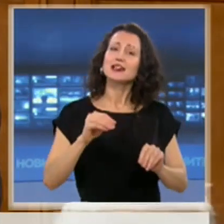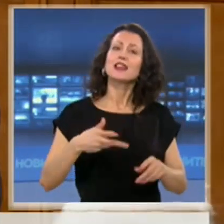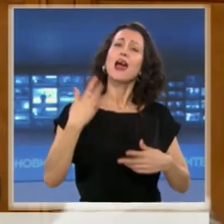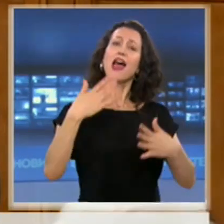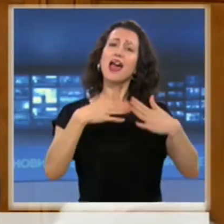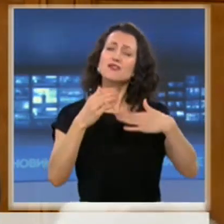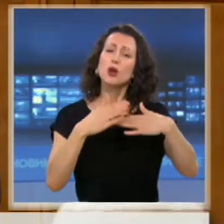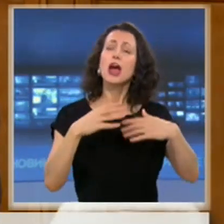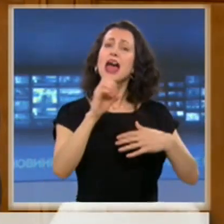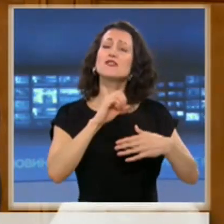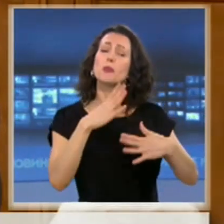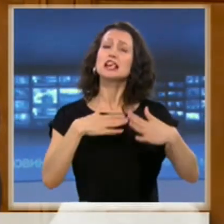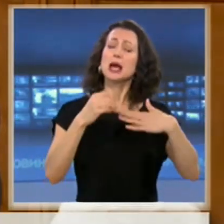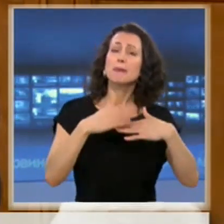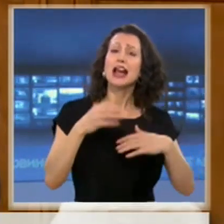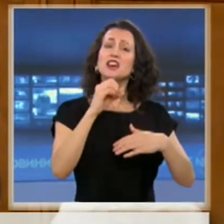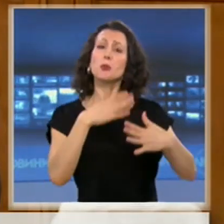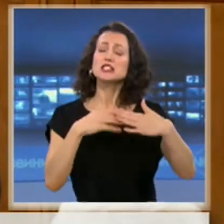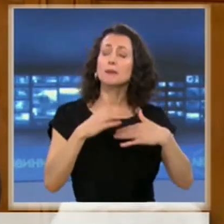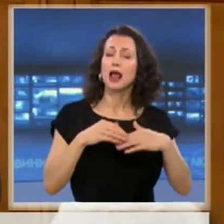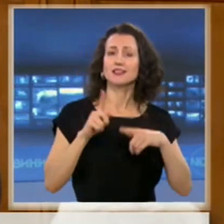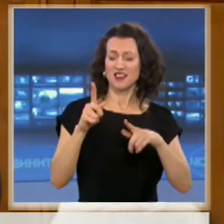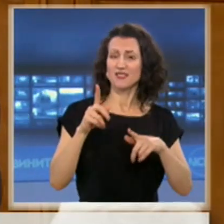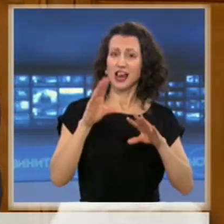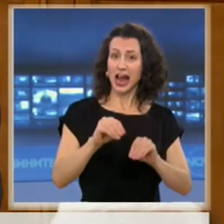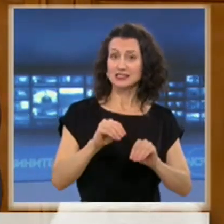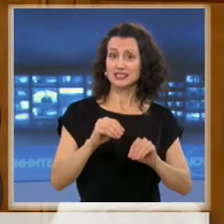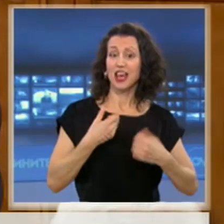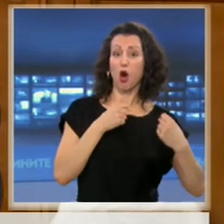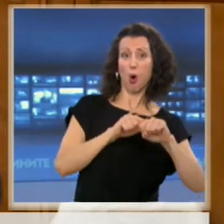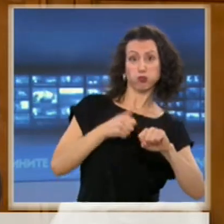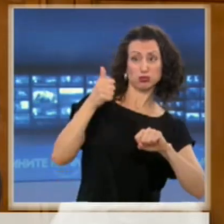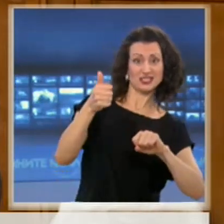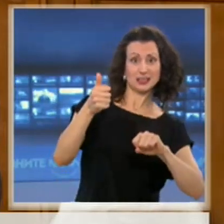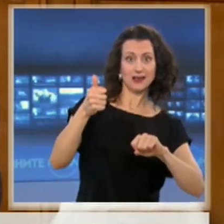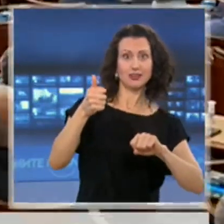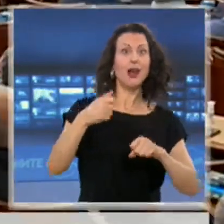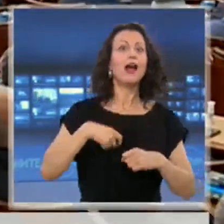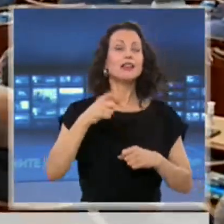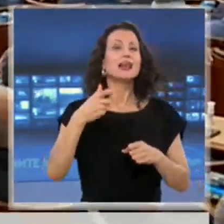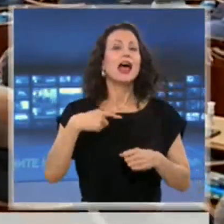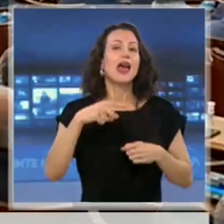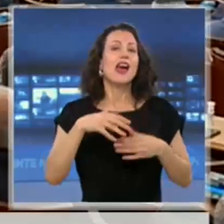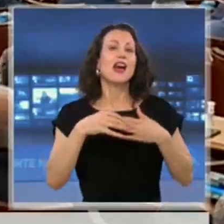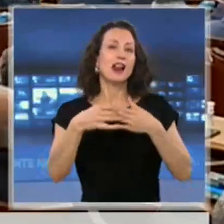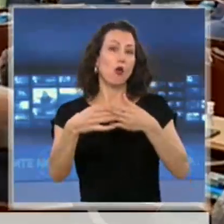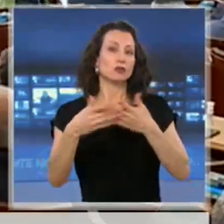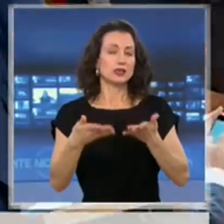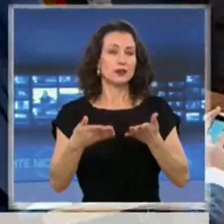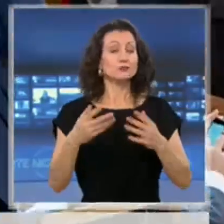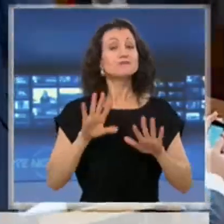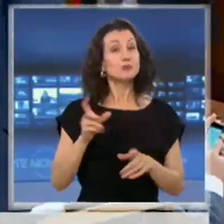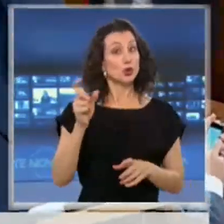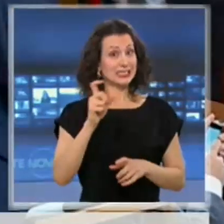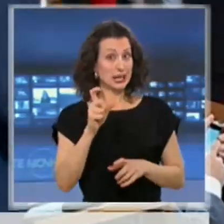случаи опозицията да оглави една комисия, която да проверява проверяващите. Според Симеонов, председател от